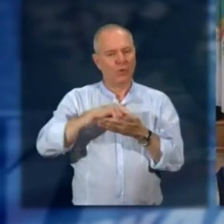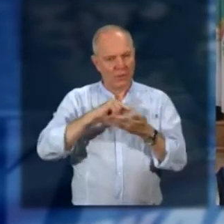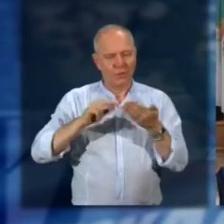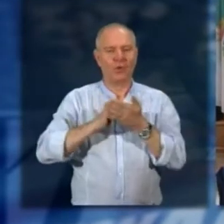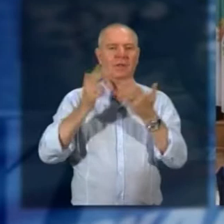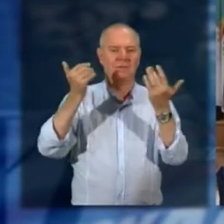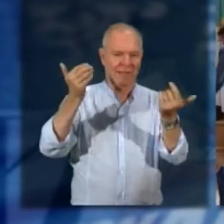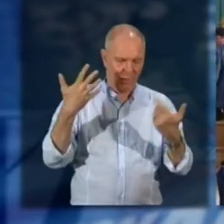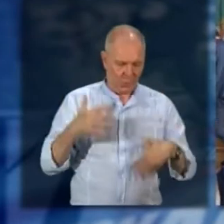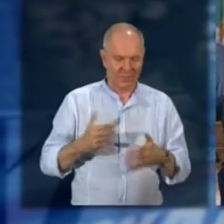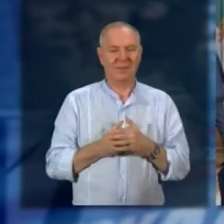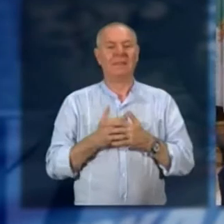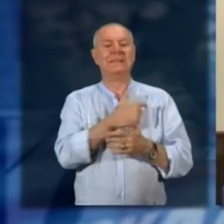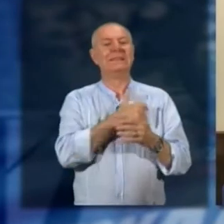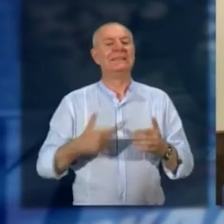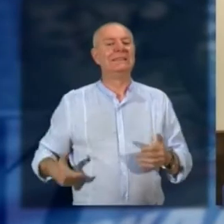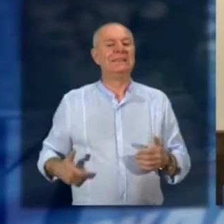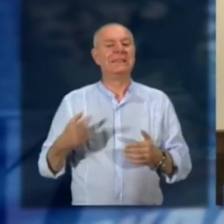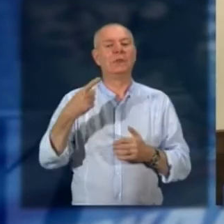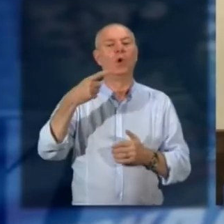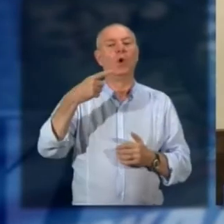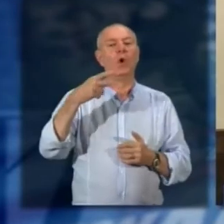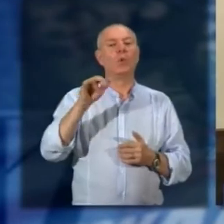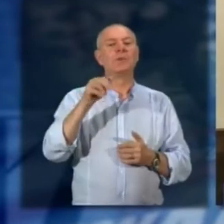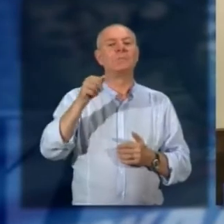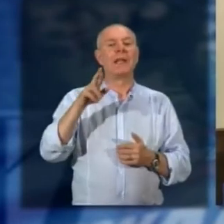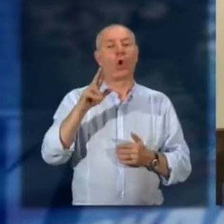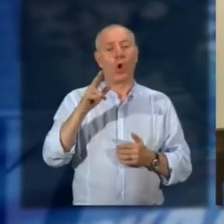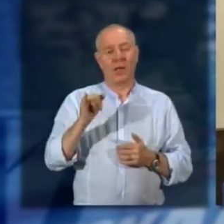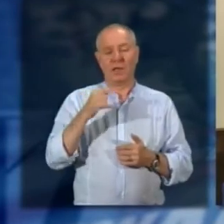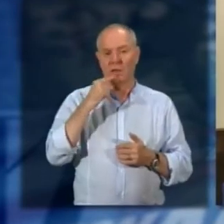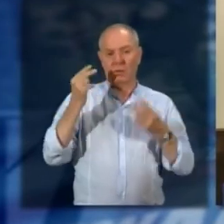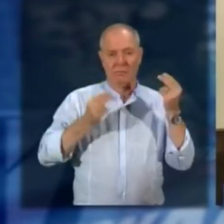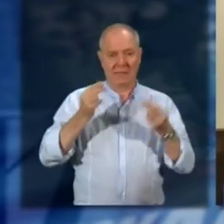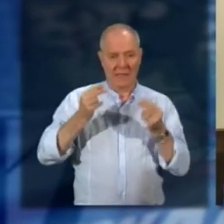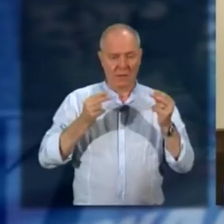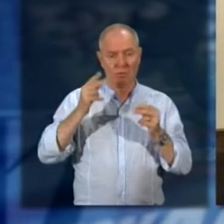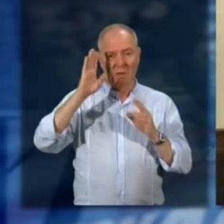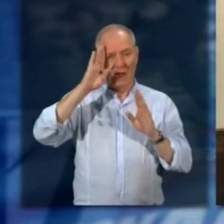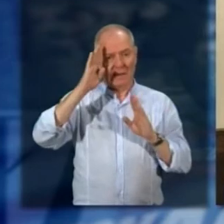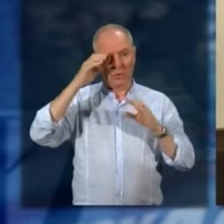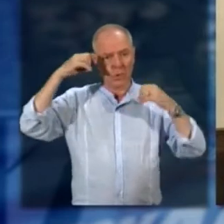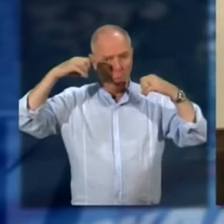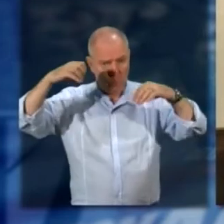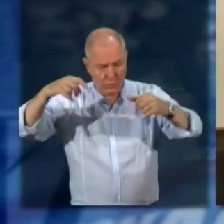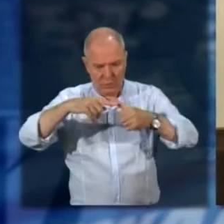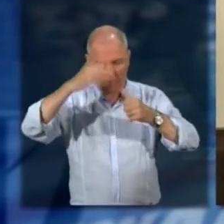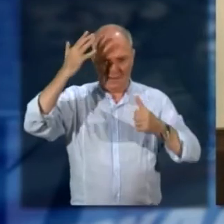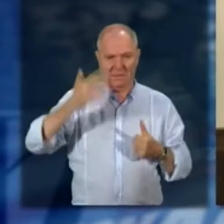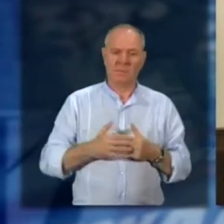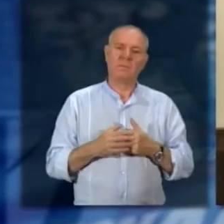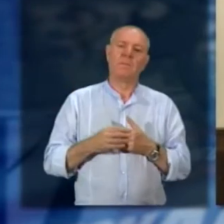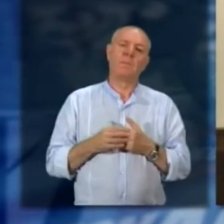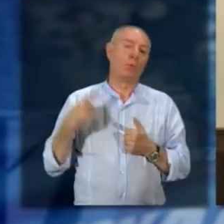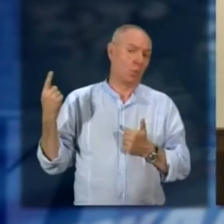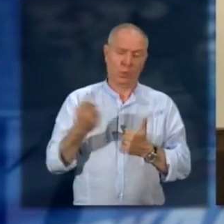del caso il sindaco Gusmeroli ha illustrato all'Assemblea le variazioni di bilancio attenzione all'illuminazione pubblica che ha ottenuto il consenso